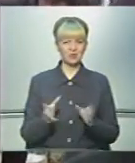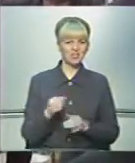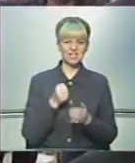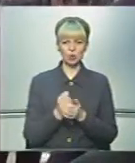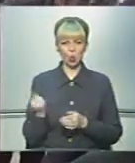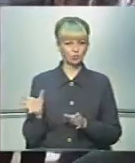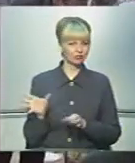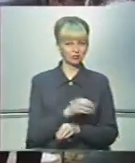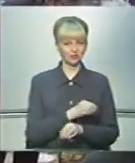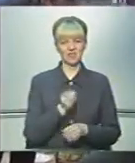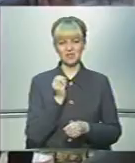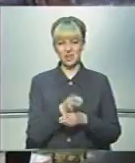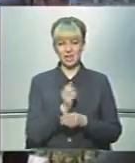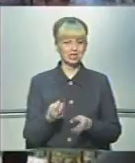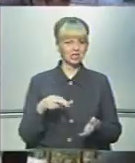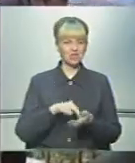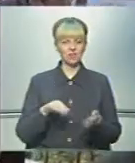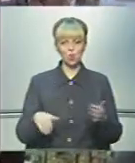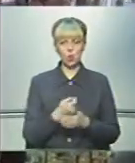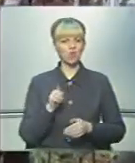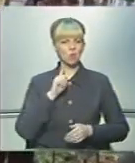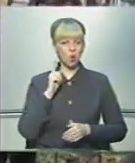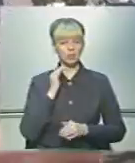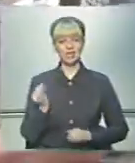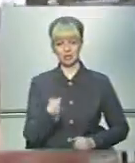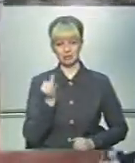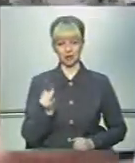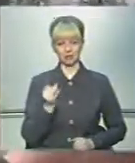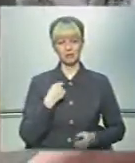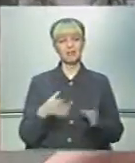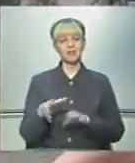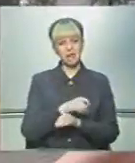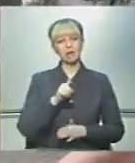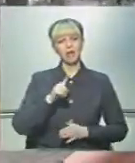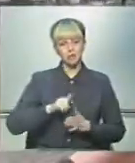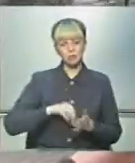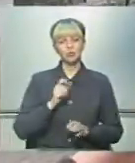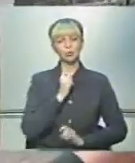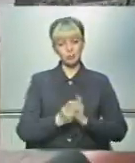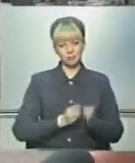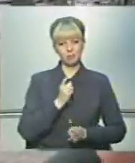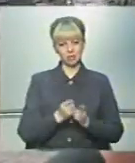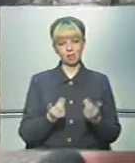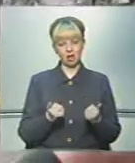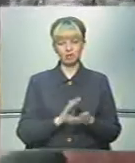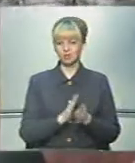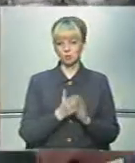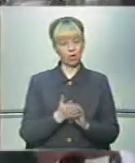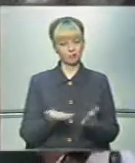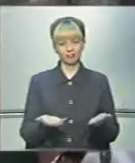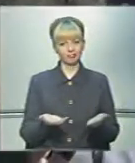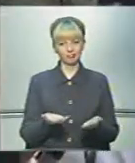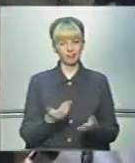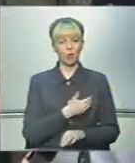до одного, вигоняти і ставити молодих, нових, інтересних. Ми всі сподіваємося, що вона зміниться ситуація, дуже